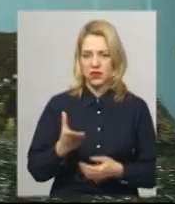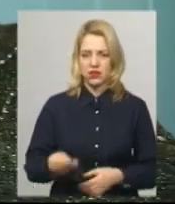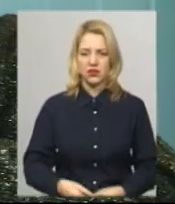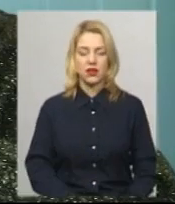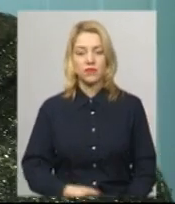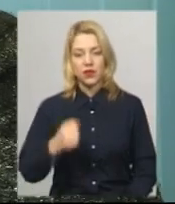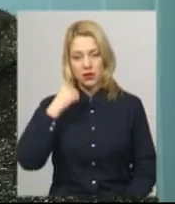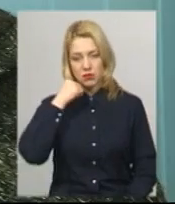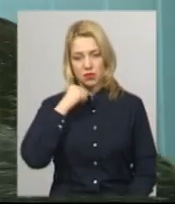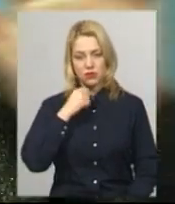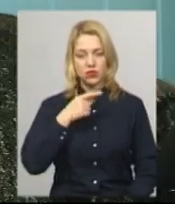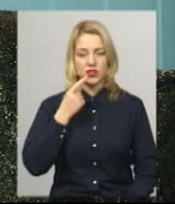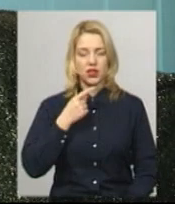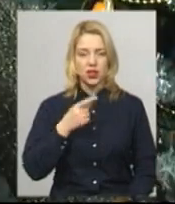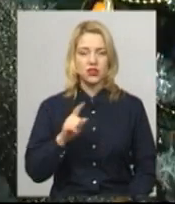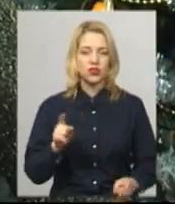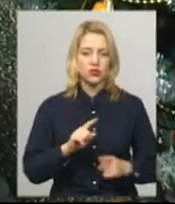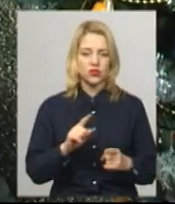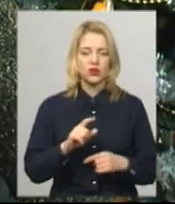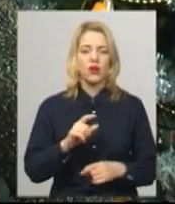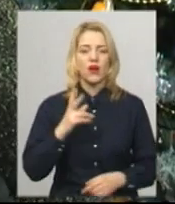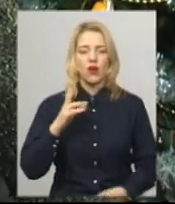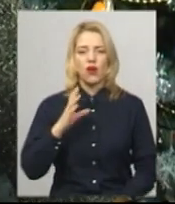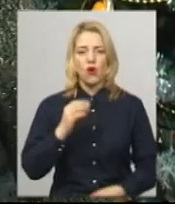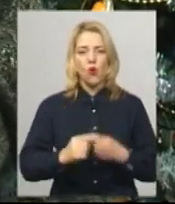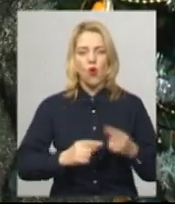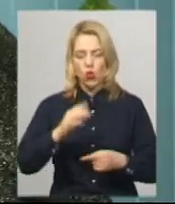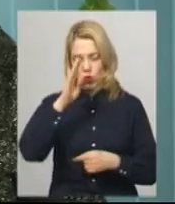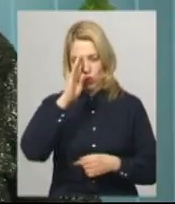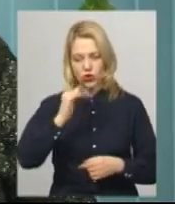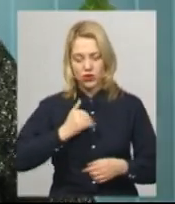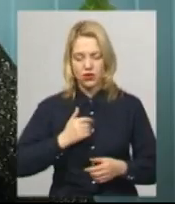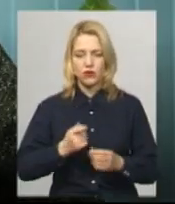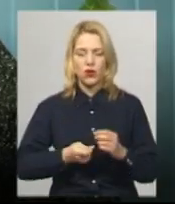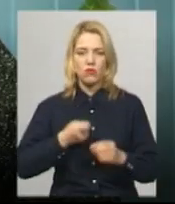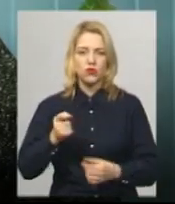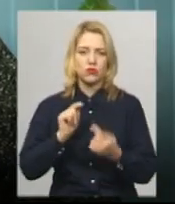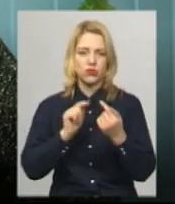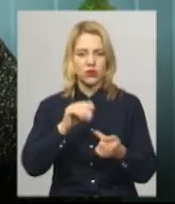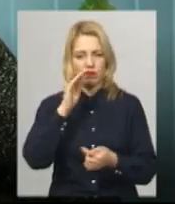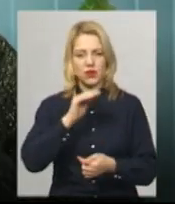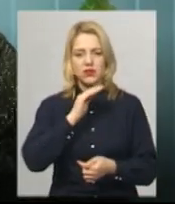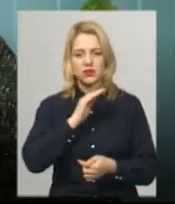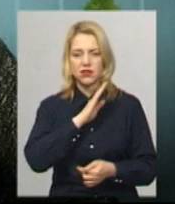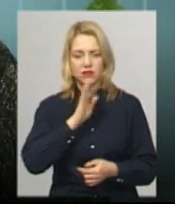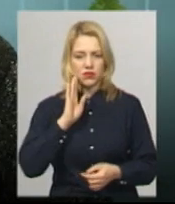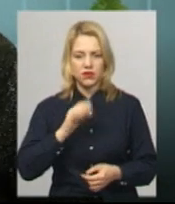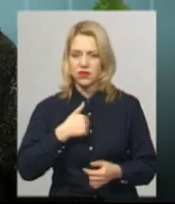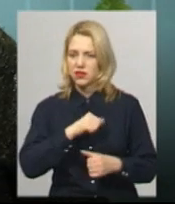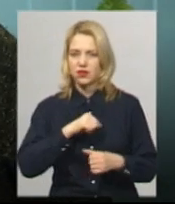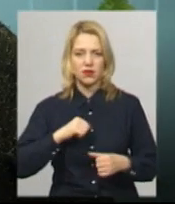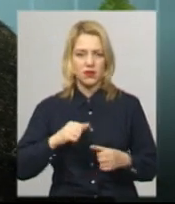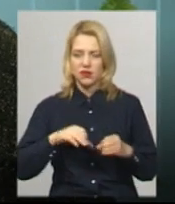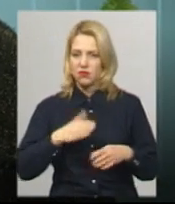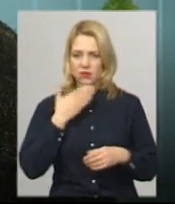Бабуся Артема Ольга Мазикіна каже, онук давно хотів подати позов до суду на батьків. Це не я вирішила, це сам Артем